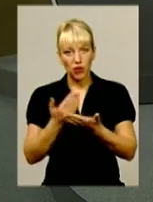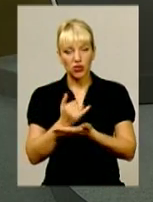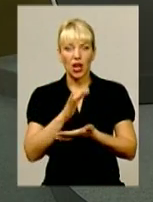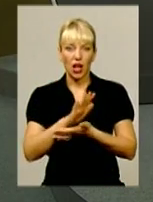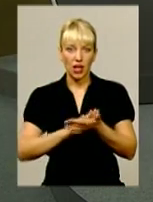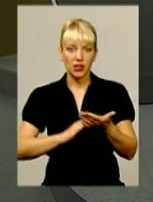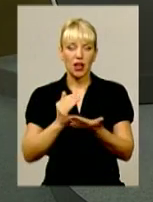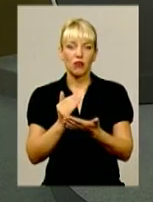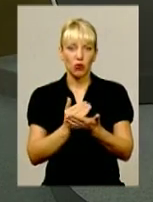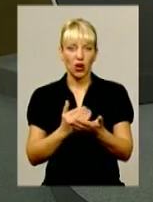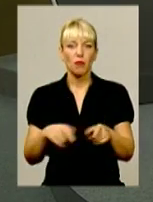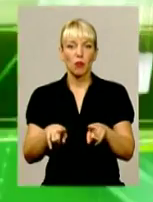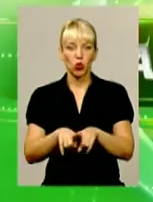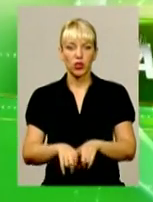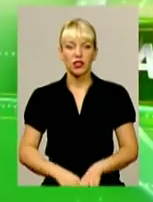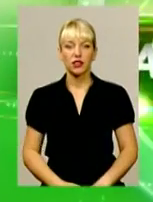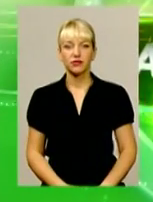далі у програмі «Проте Кем».